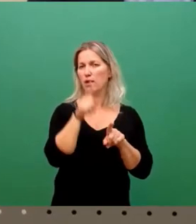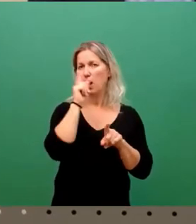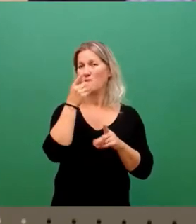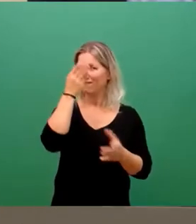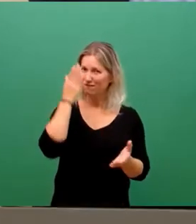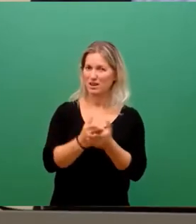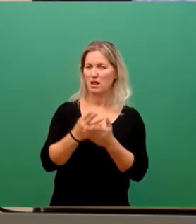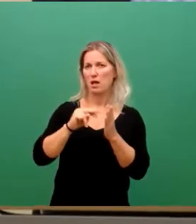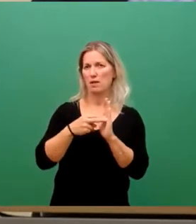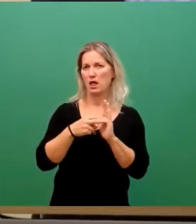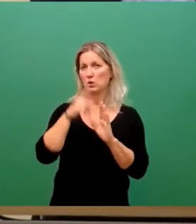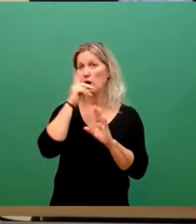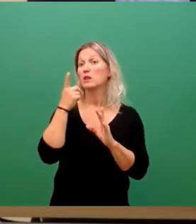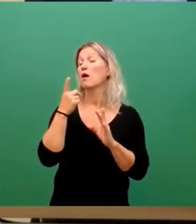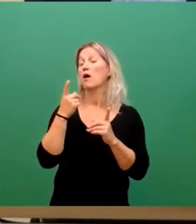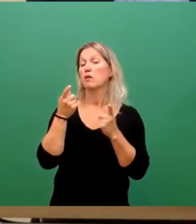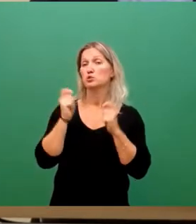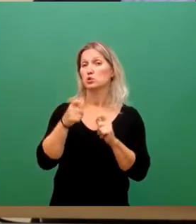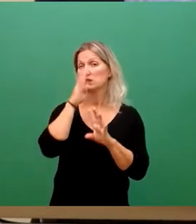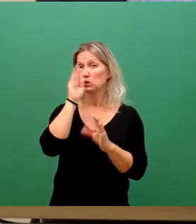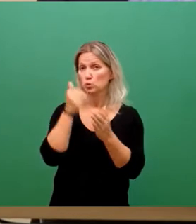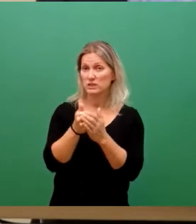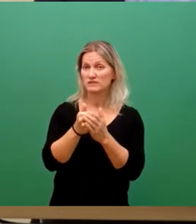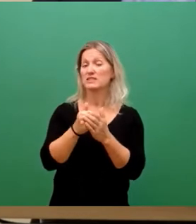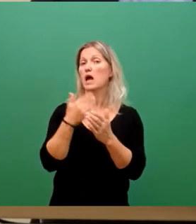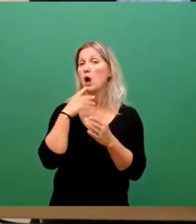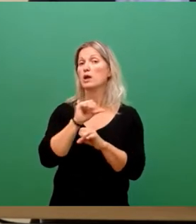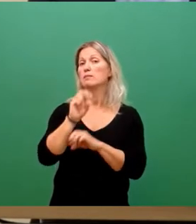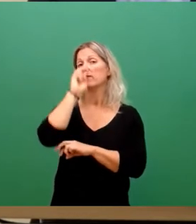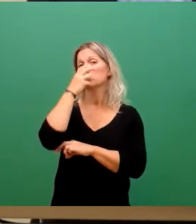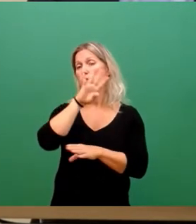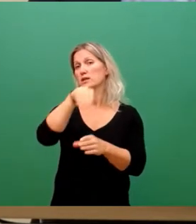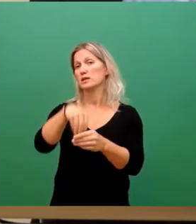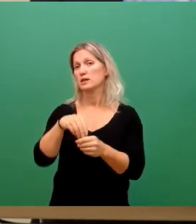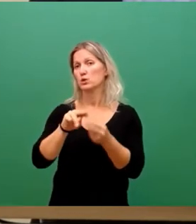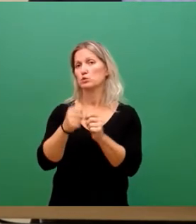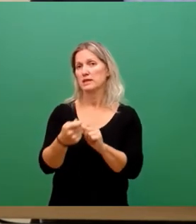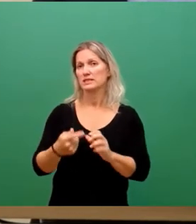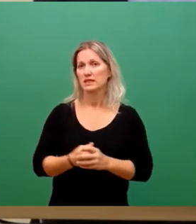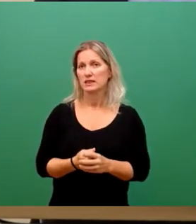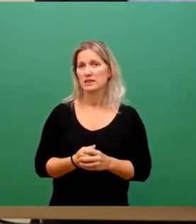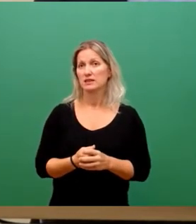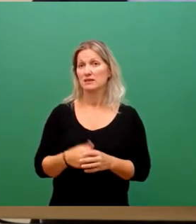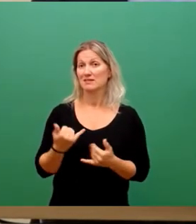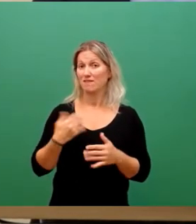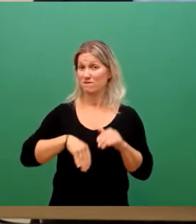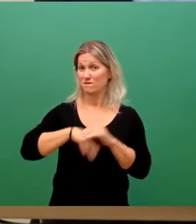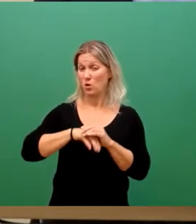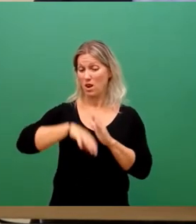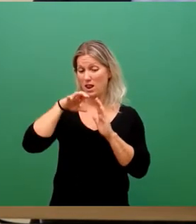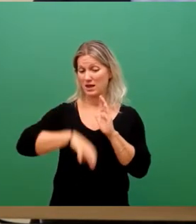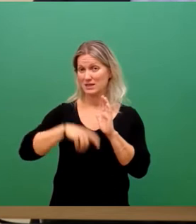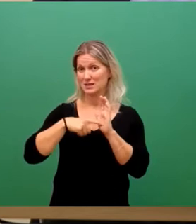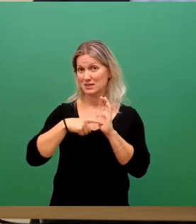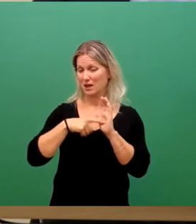kurzfristige Beschlüsse noch gab, die dann versuchen, noch mit umzusetzen. Jetzt eine vollumfängliche Liste innerhalb